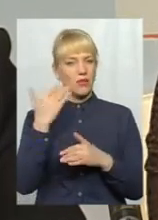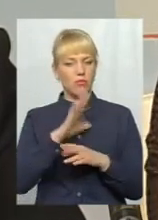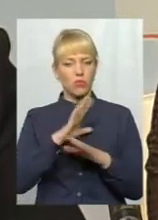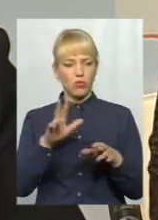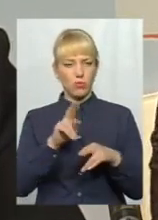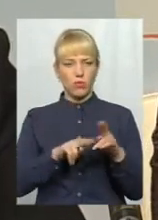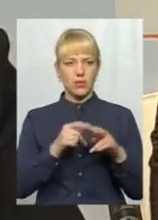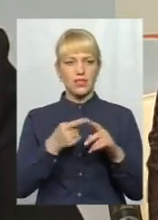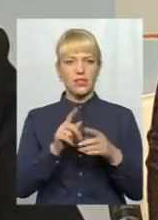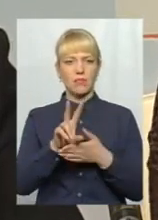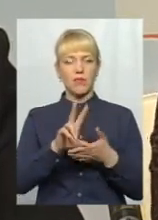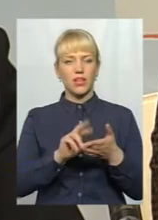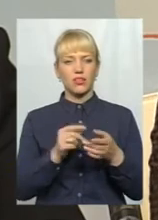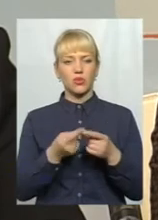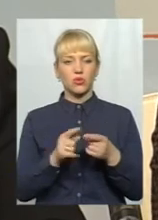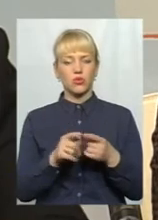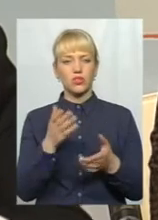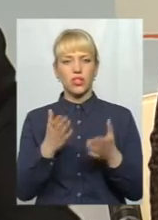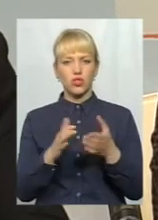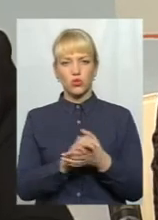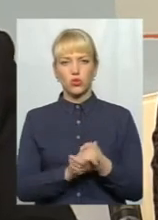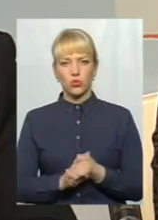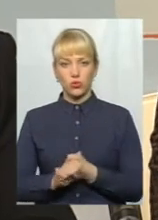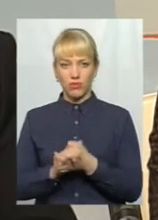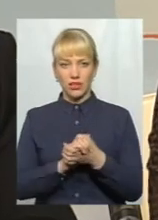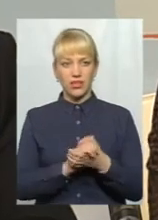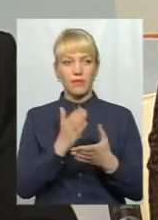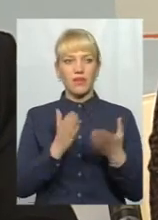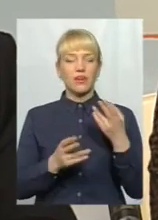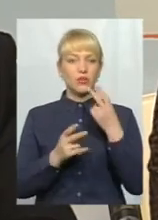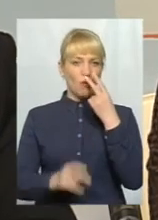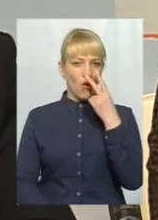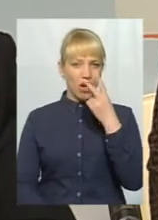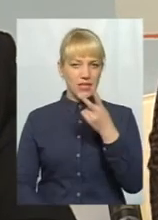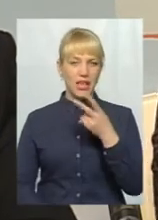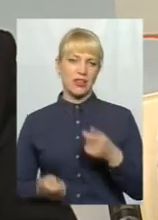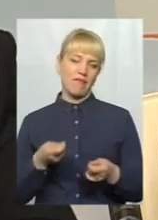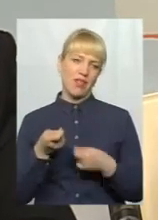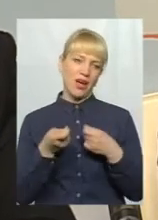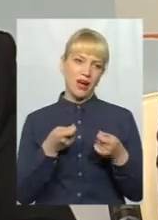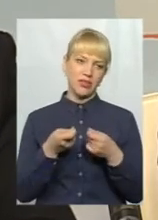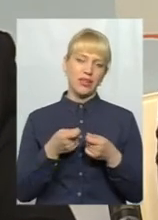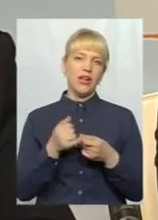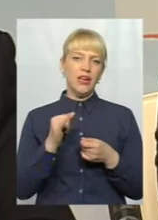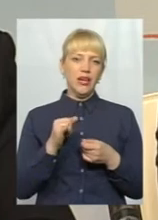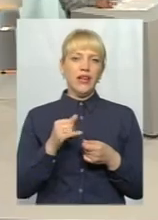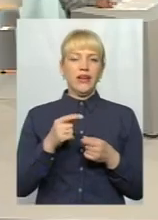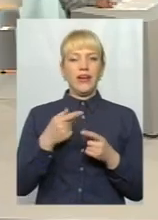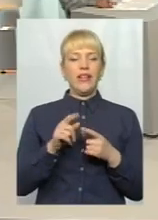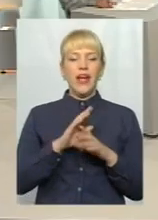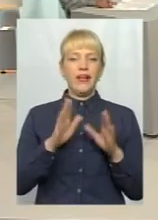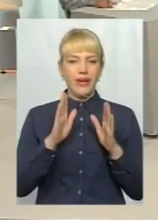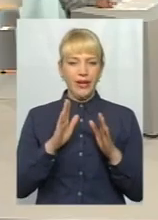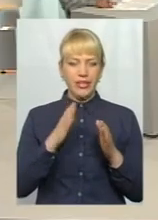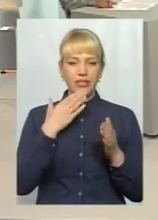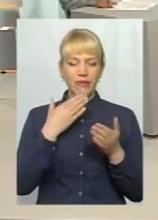Це якраз приклад того, що якщо згуртуватися, якщо показати владі не тільки на той час своїй владі, а ще й